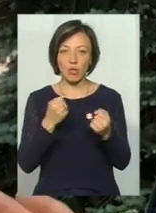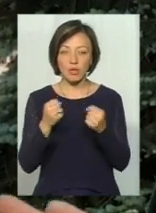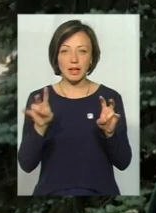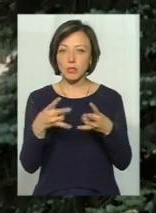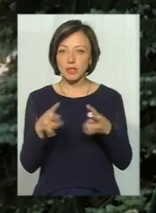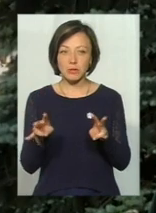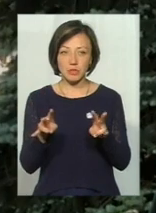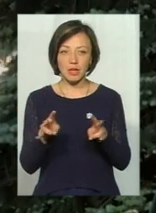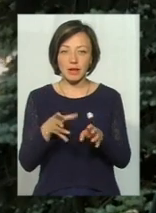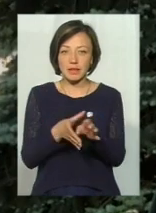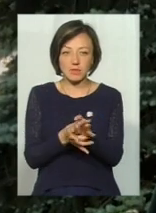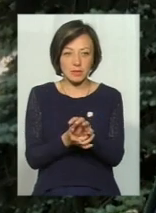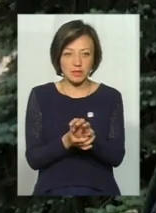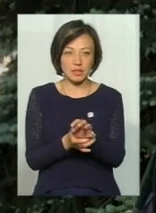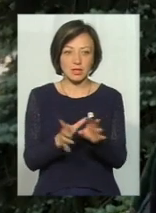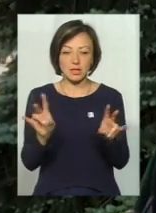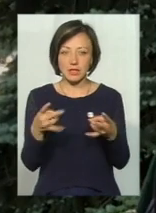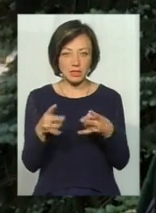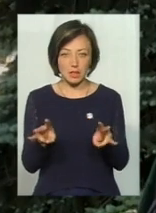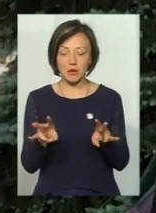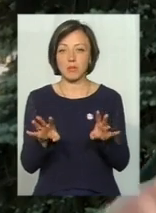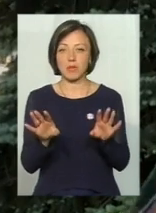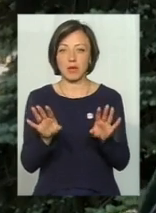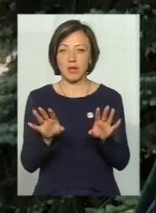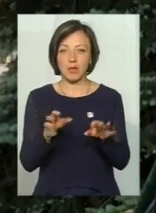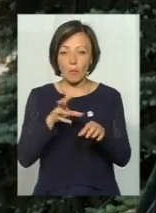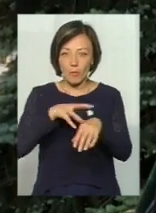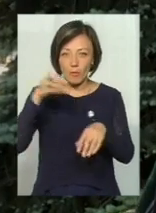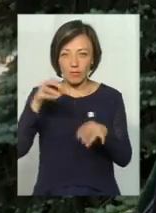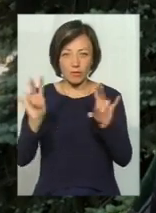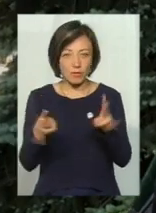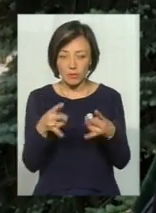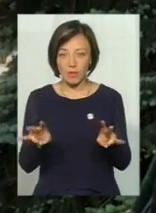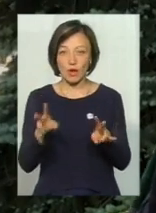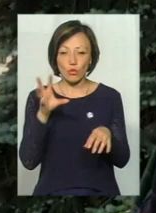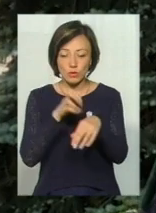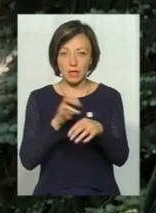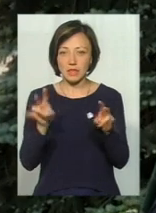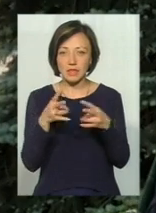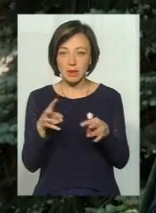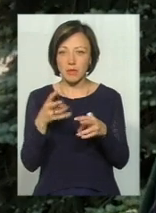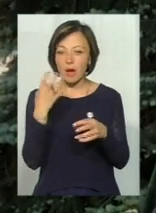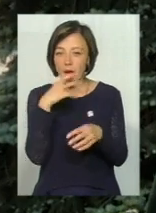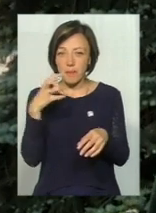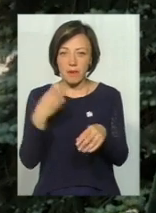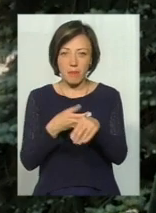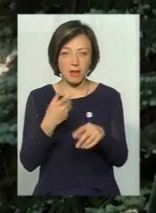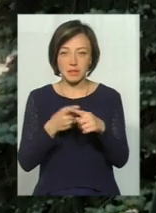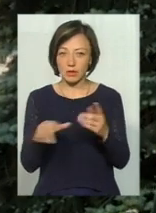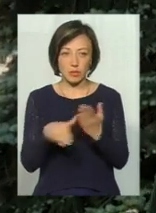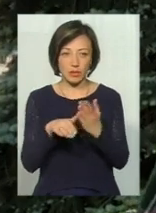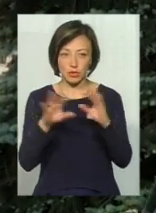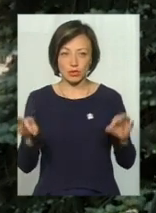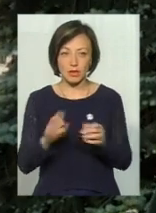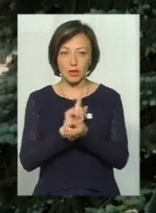Не потрібно перетискувати ні в якому разі, не потрібно висмоктувати, не потрібно кусати, припалювати. Це все не допомагає.